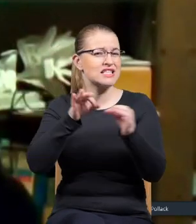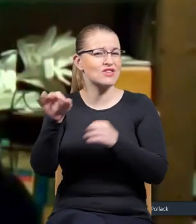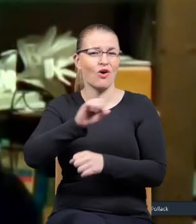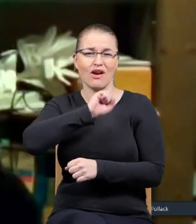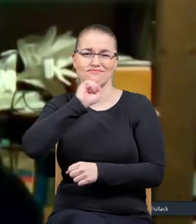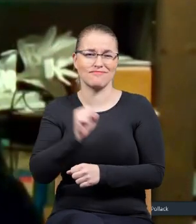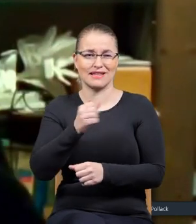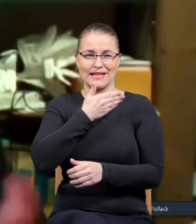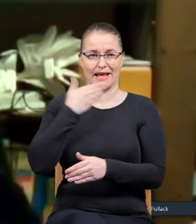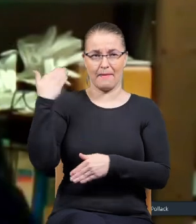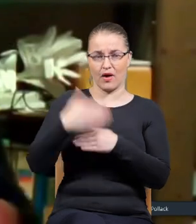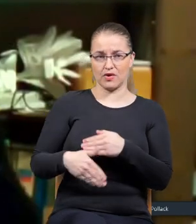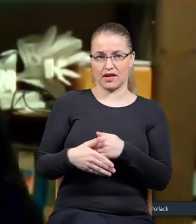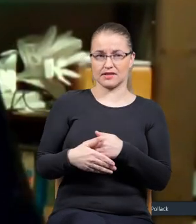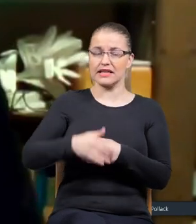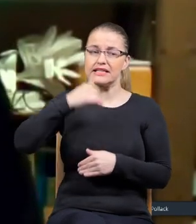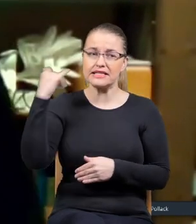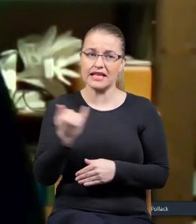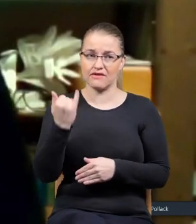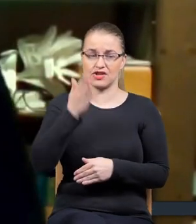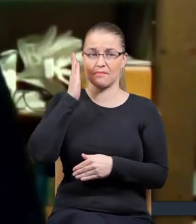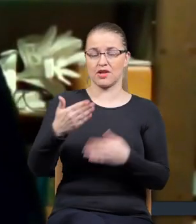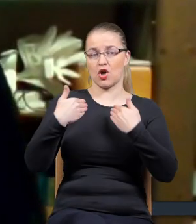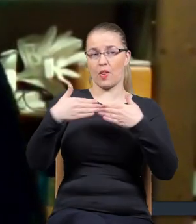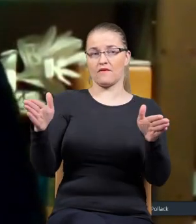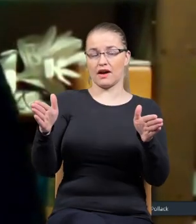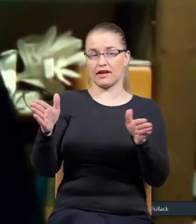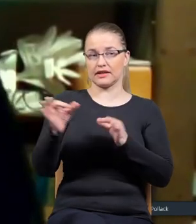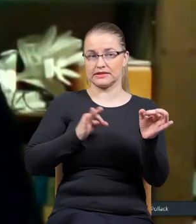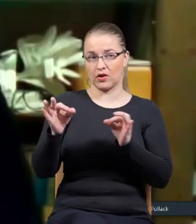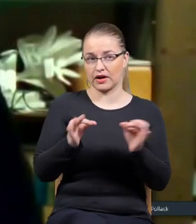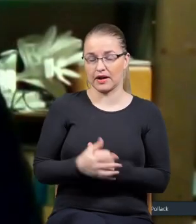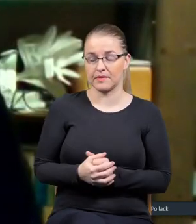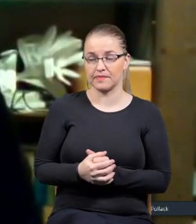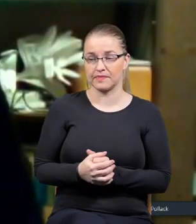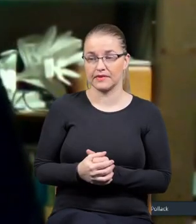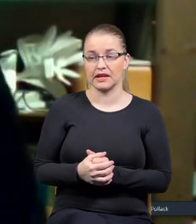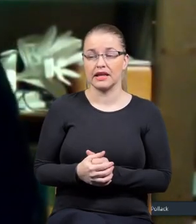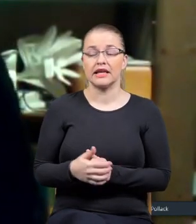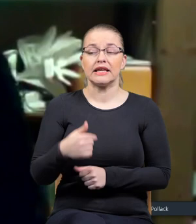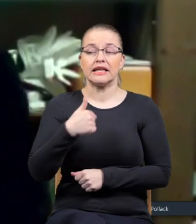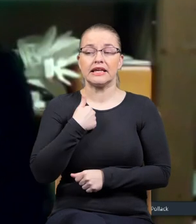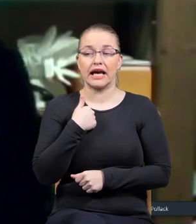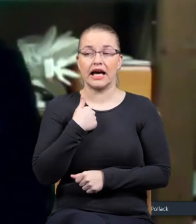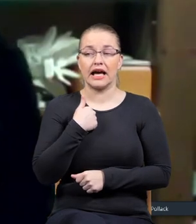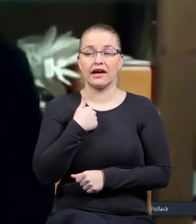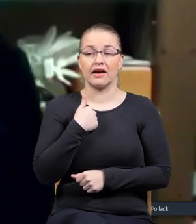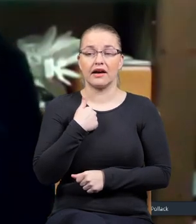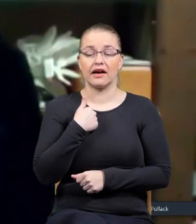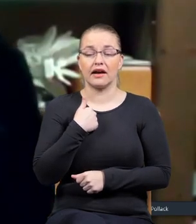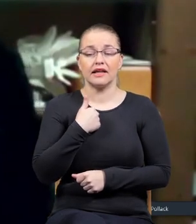story i to zawsze będzie otwarte. Więc ja nie mam zamiast tutaj napisać